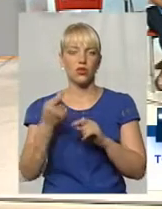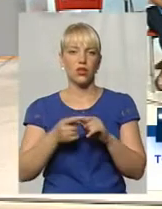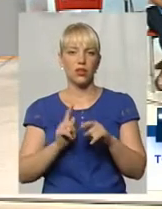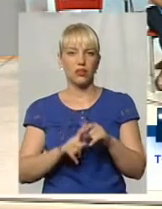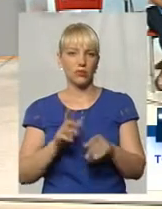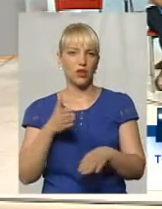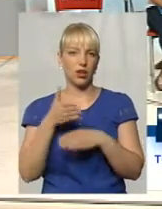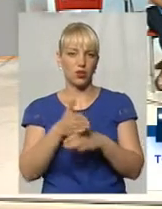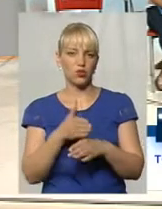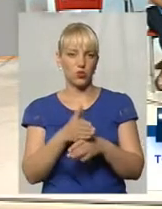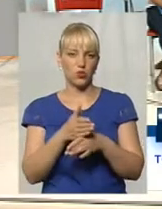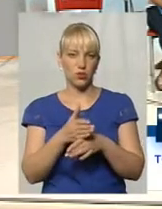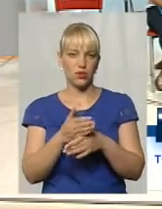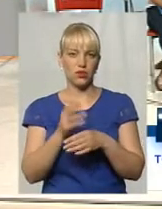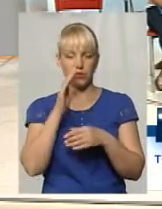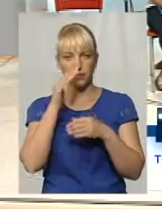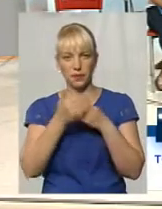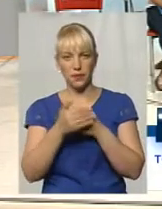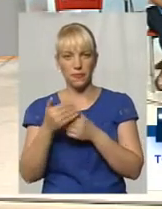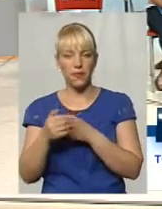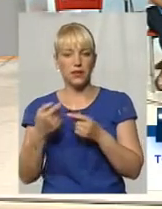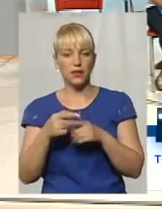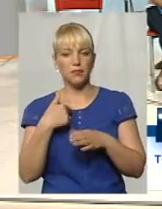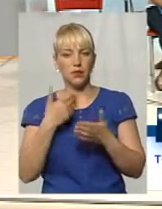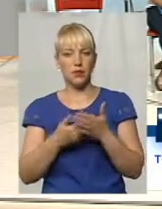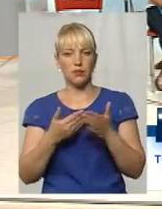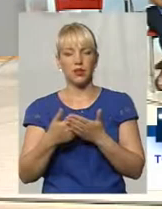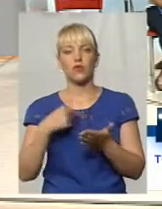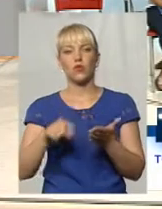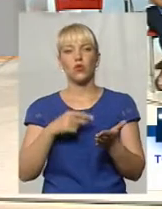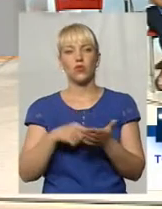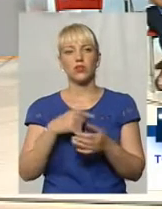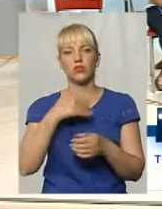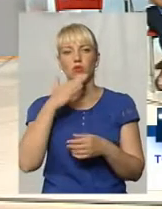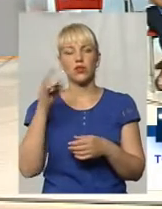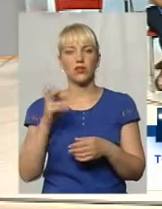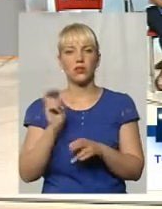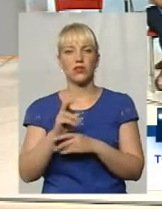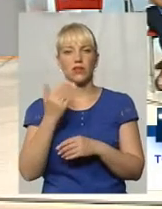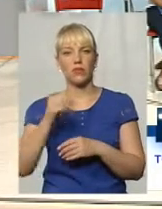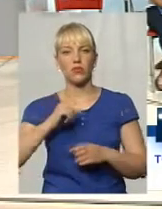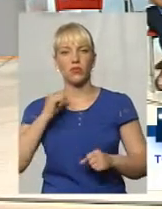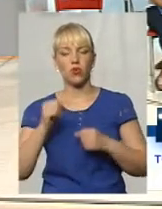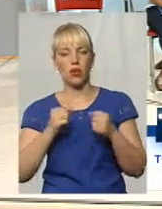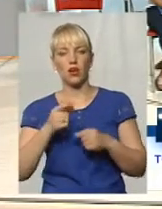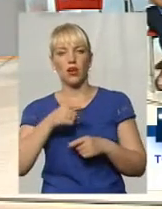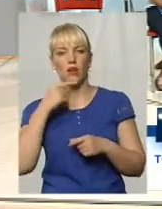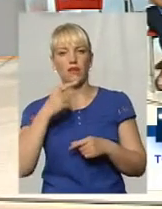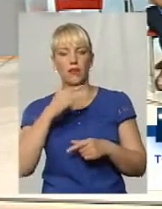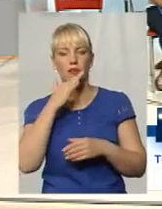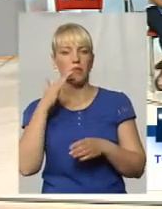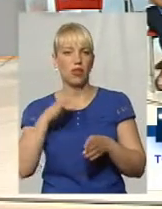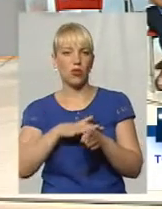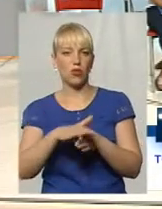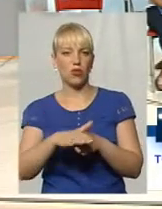крышеєє. Пример. В городі, я вже відократно выходив к вашим колегам в ефір, говорю, полно